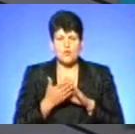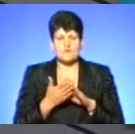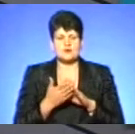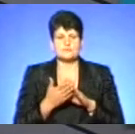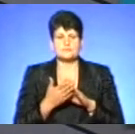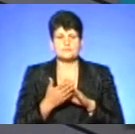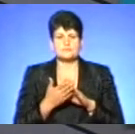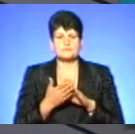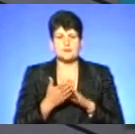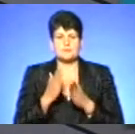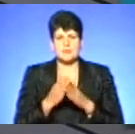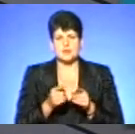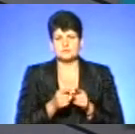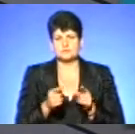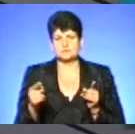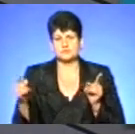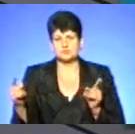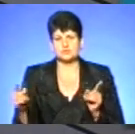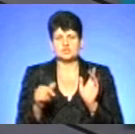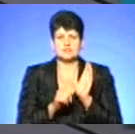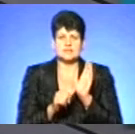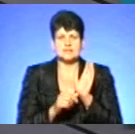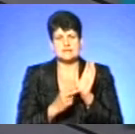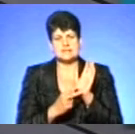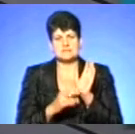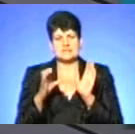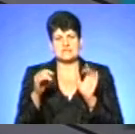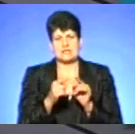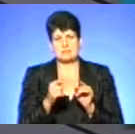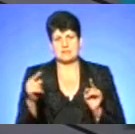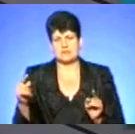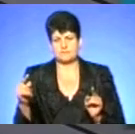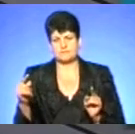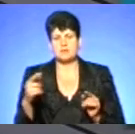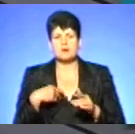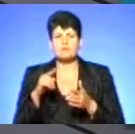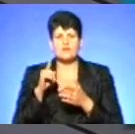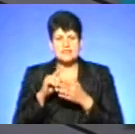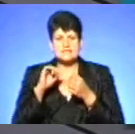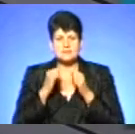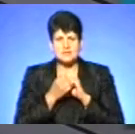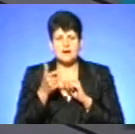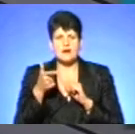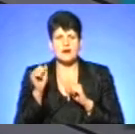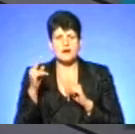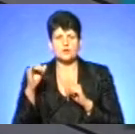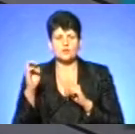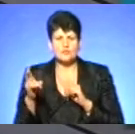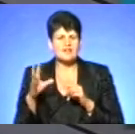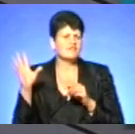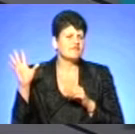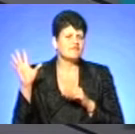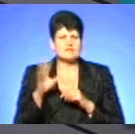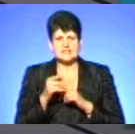що гадюка, як і всі гадюки, має трикутну форму голови. В наших умовах голова завужена до